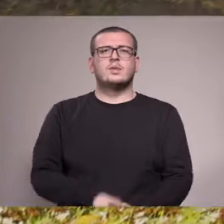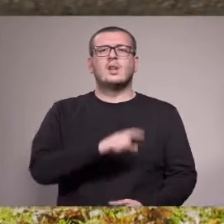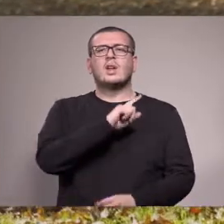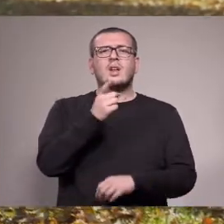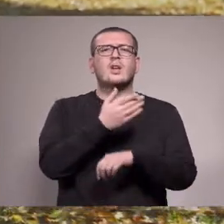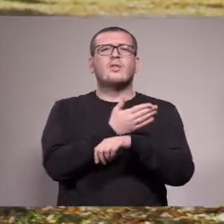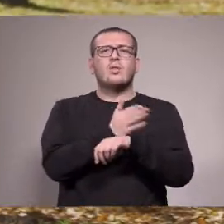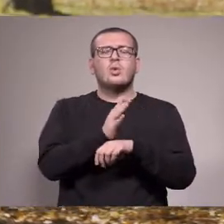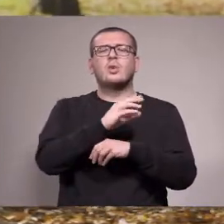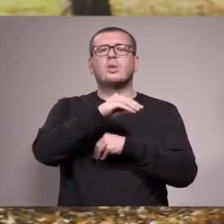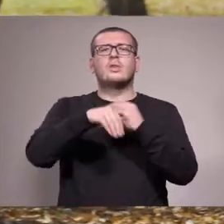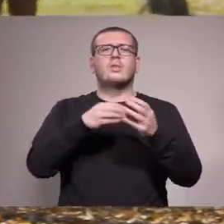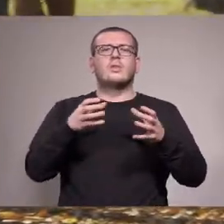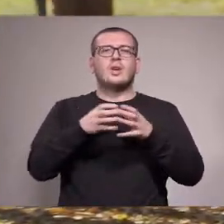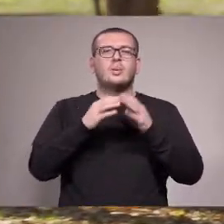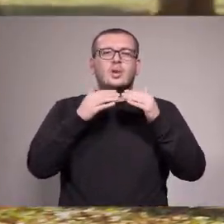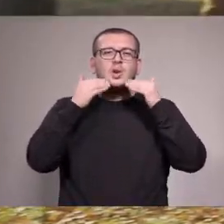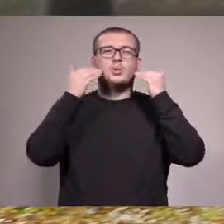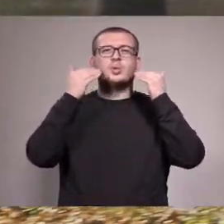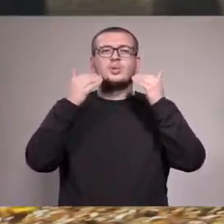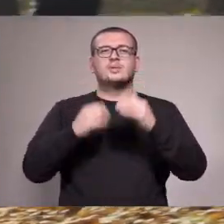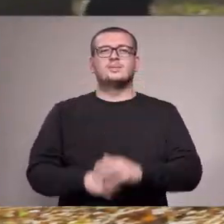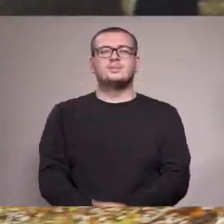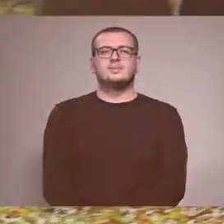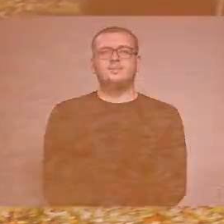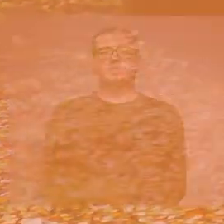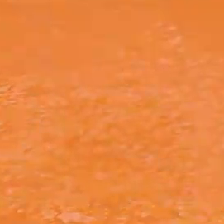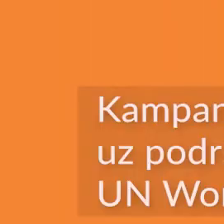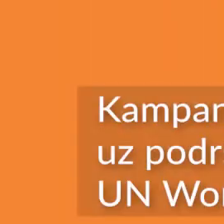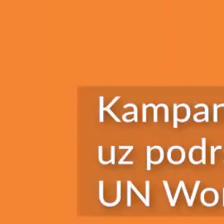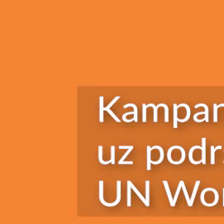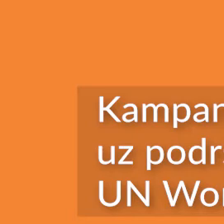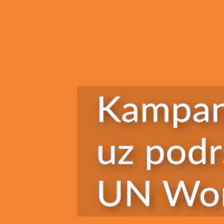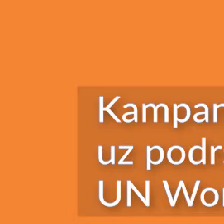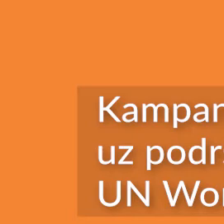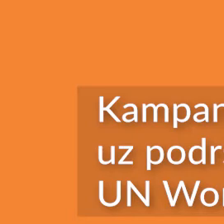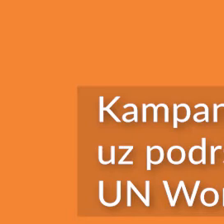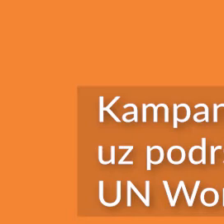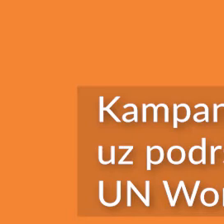As njëherë nuk është dëvonë për të kryuar familje të lundur. Dhuna ekonomike